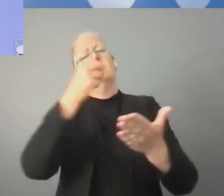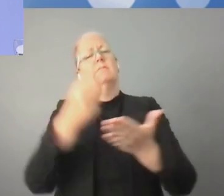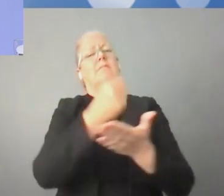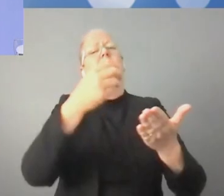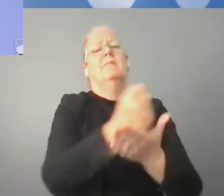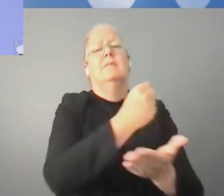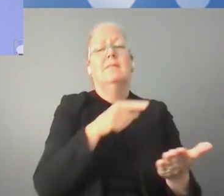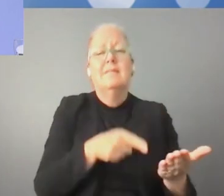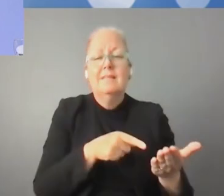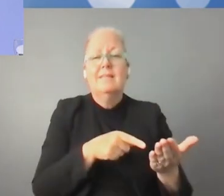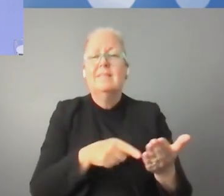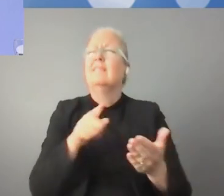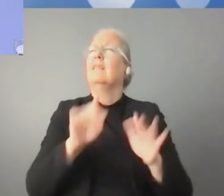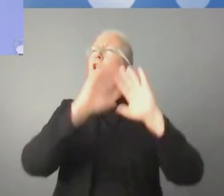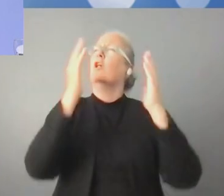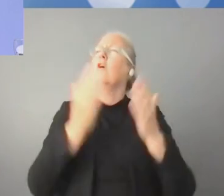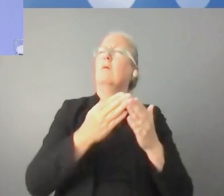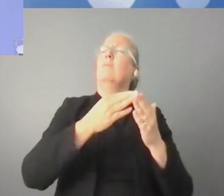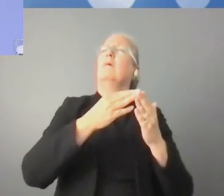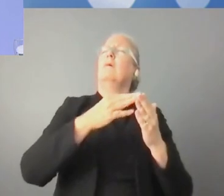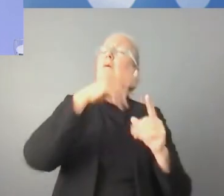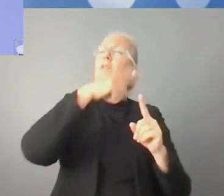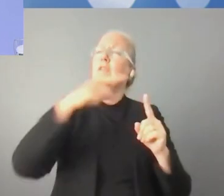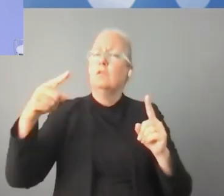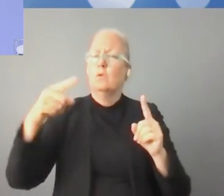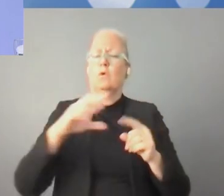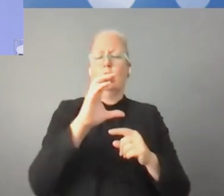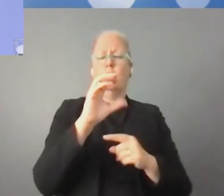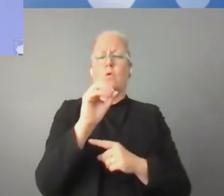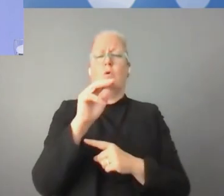المطروحة وهو ثيقة طموحة جدا.